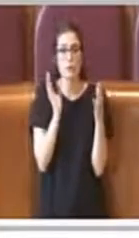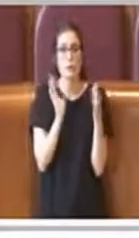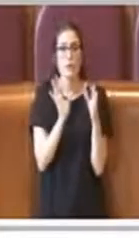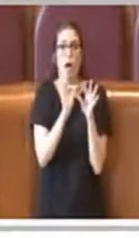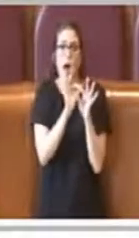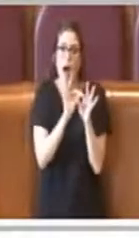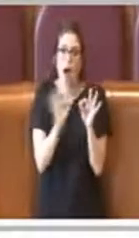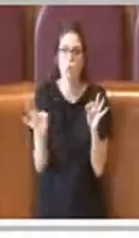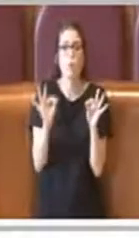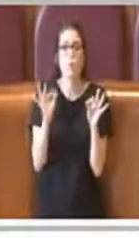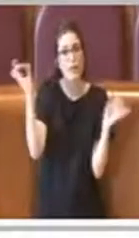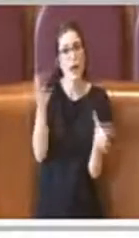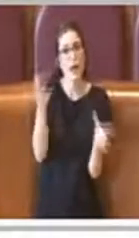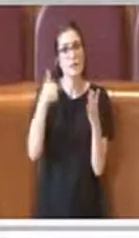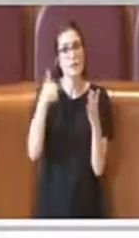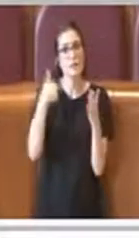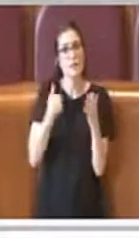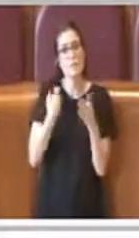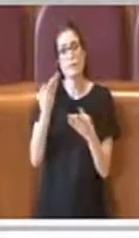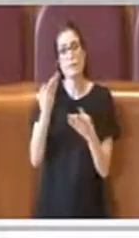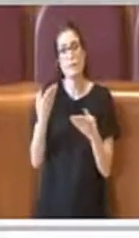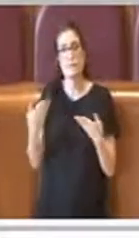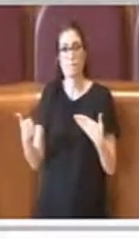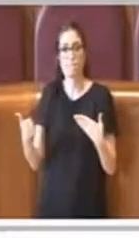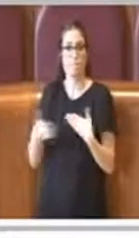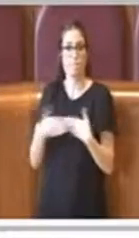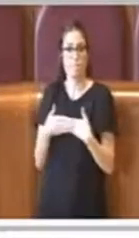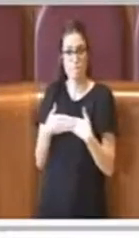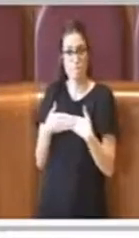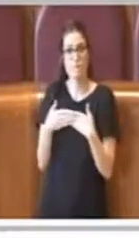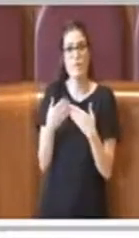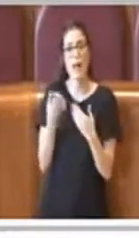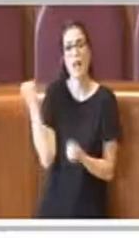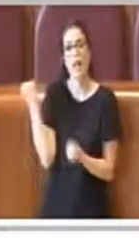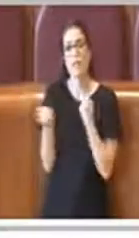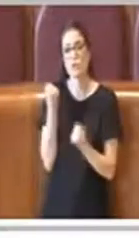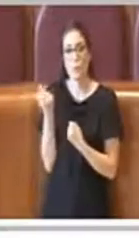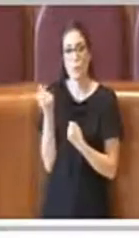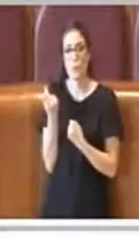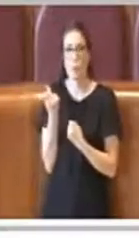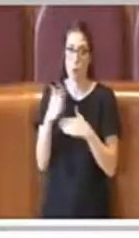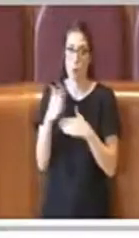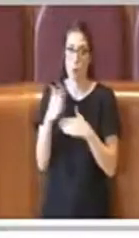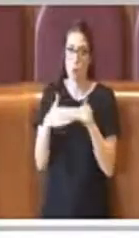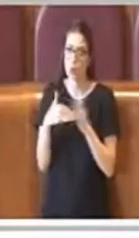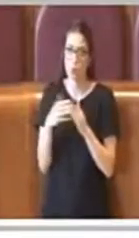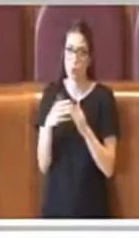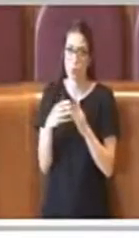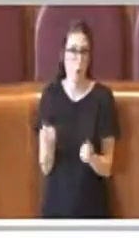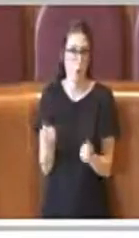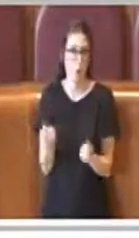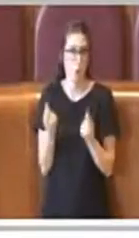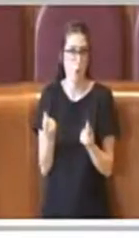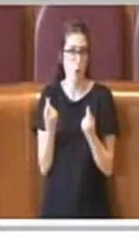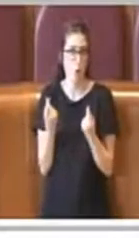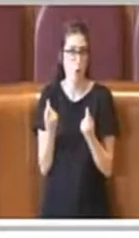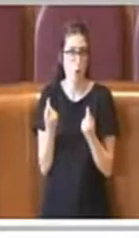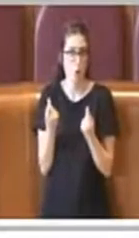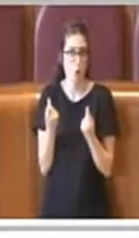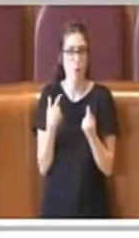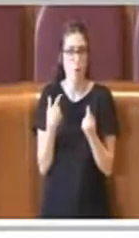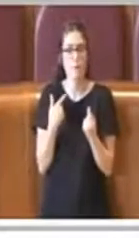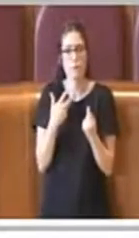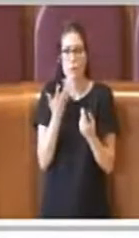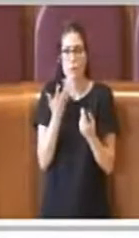in alcuni sporadici casi io ho avuto delle chiusure, degli atteggiamenti poco costruttivi, questo mi sento di